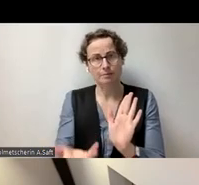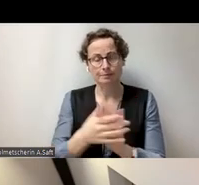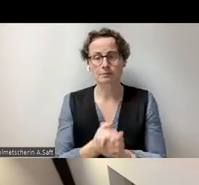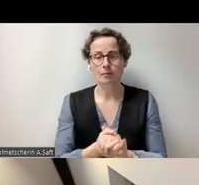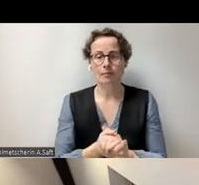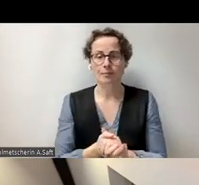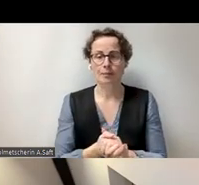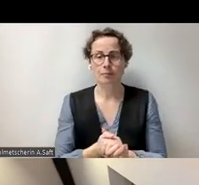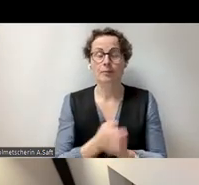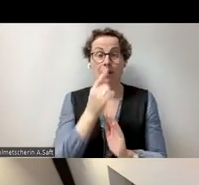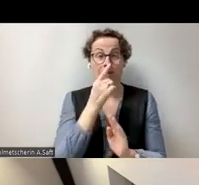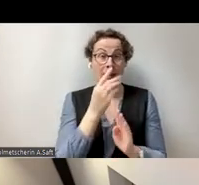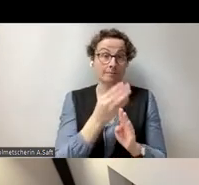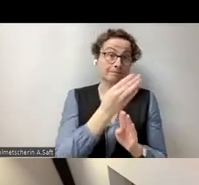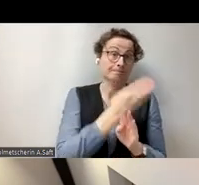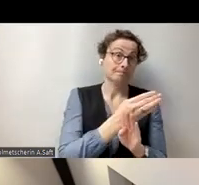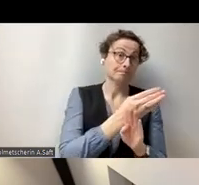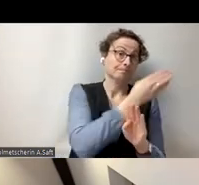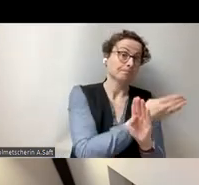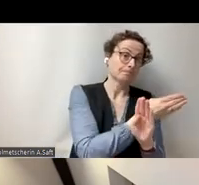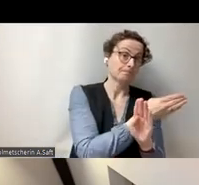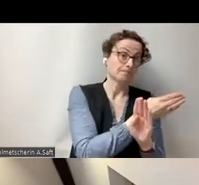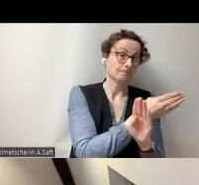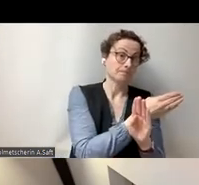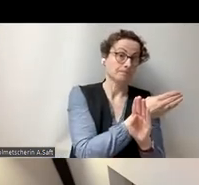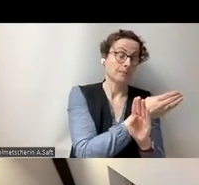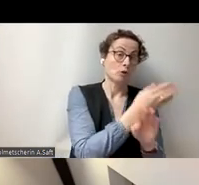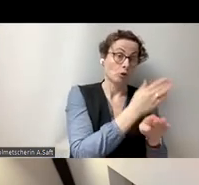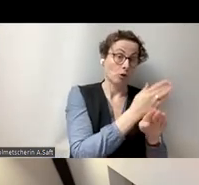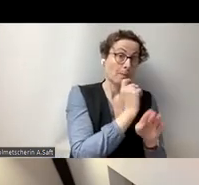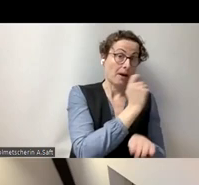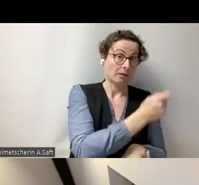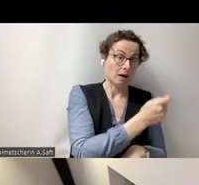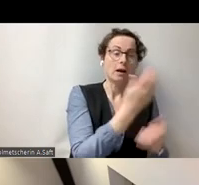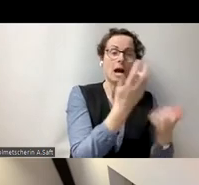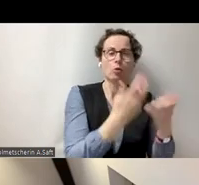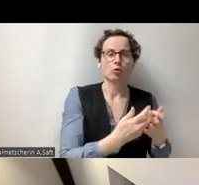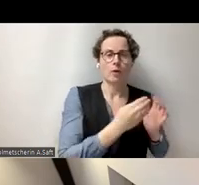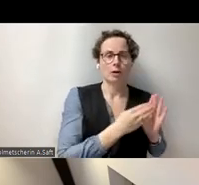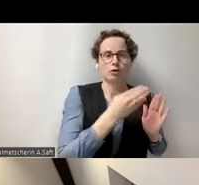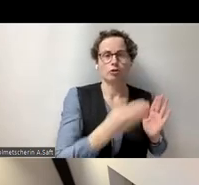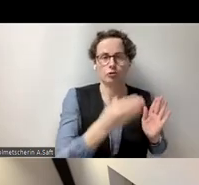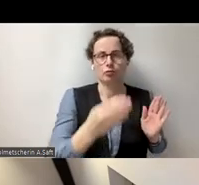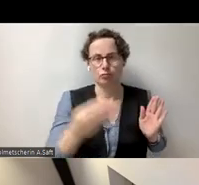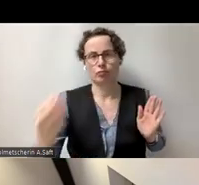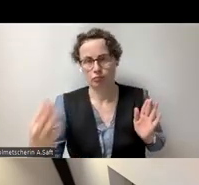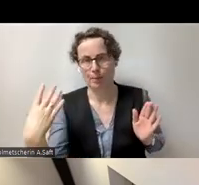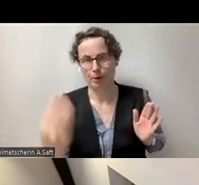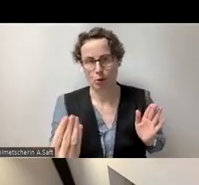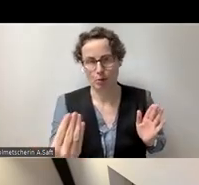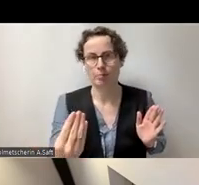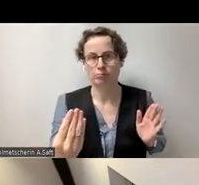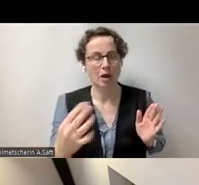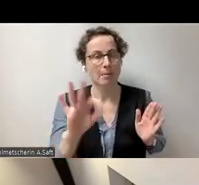anderen Teil einmal beantragt haben, dann kriegen Sie das Zertifikat für die ganze Reihe. Sie